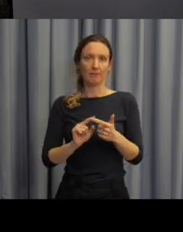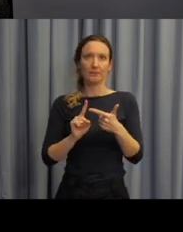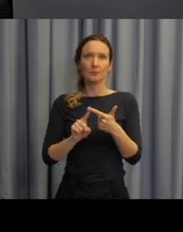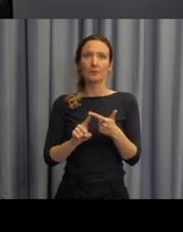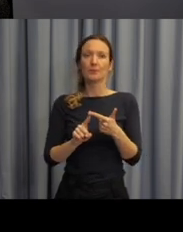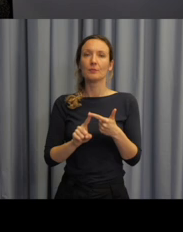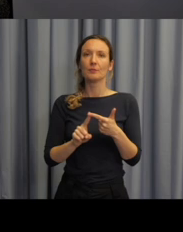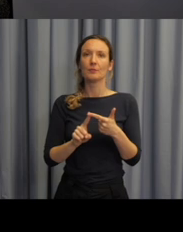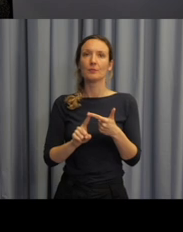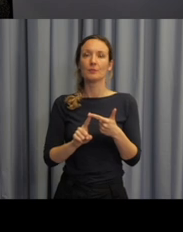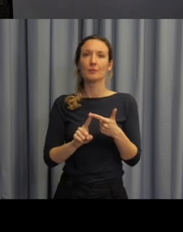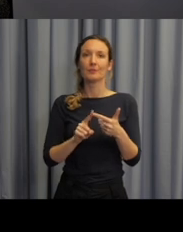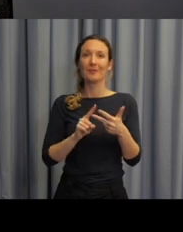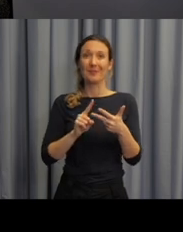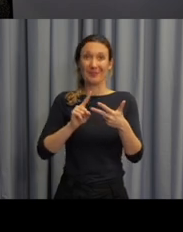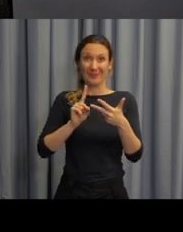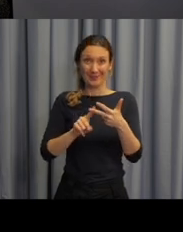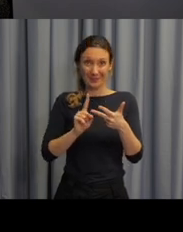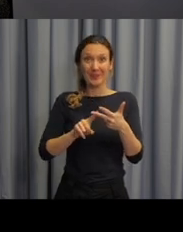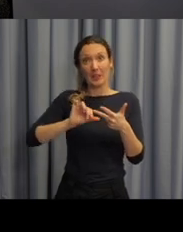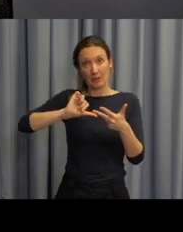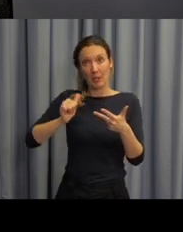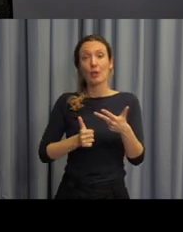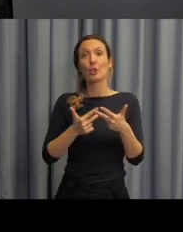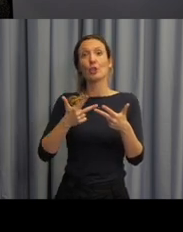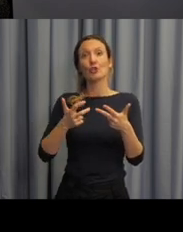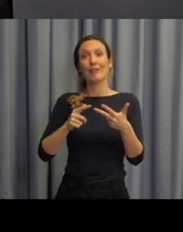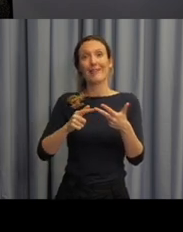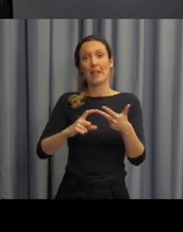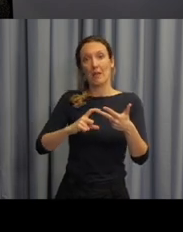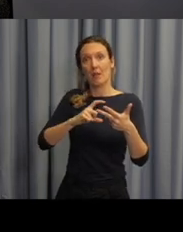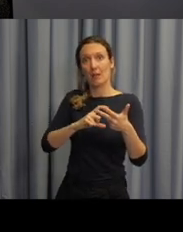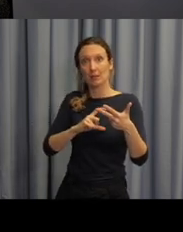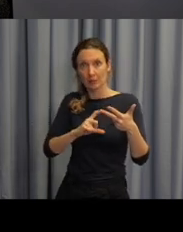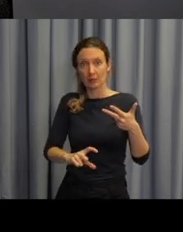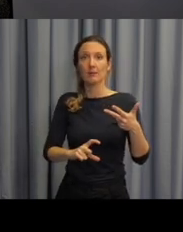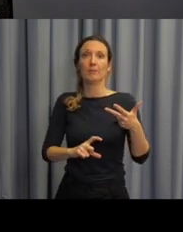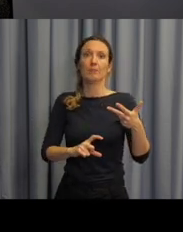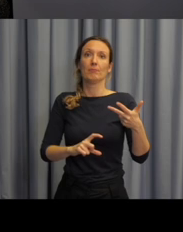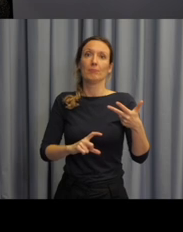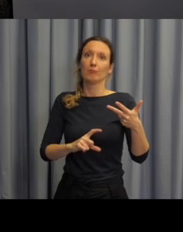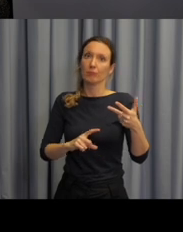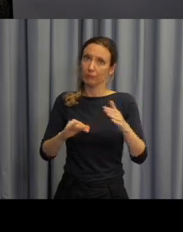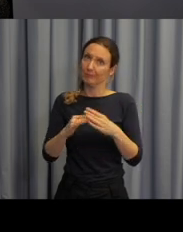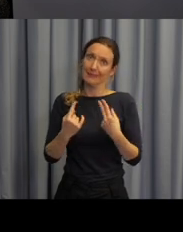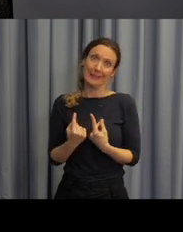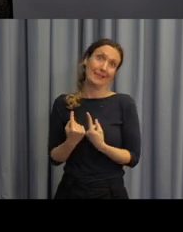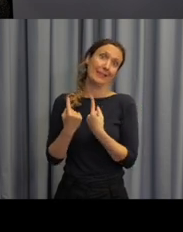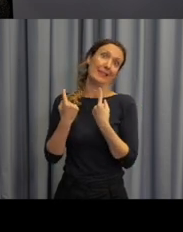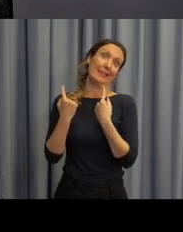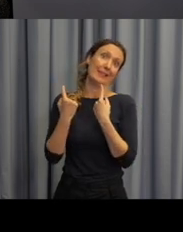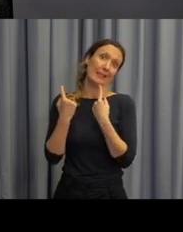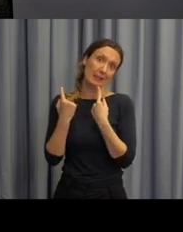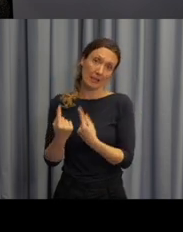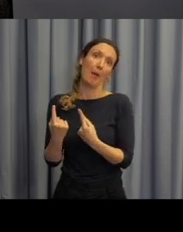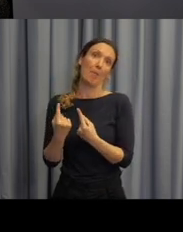pravidla, ale následně vlastně potřebujeme do té výuky dostat fázi, kdy